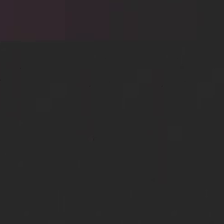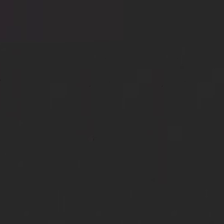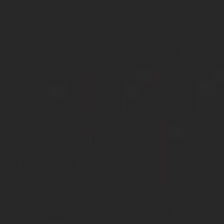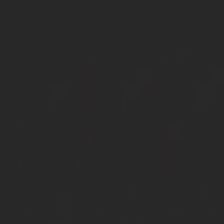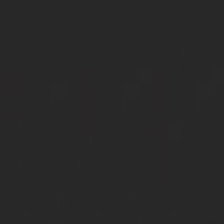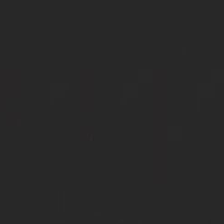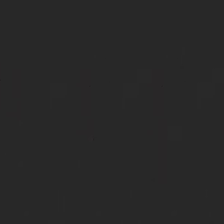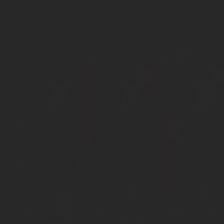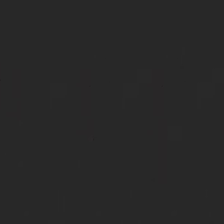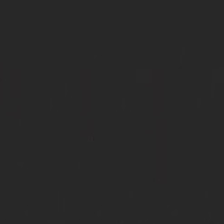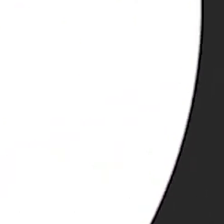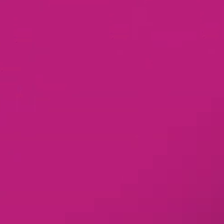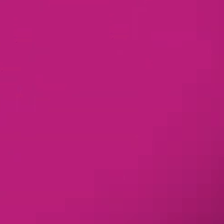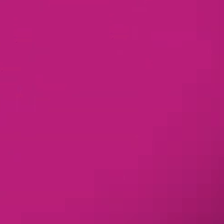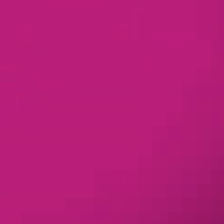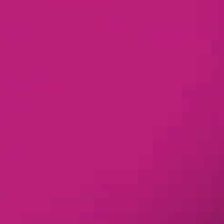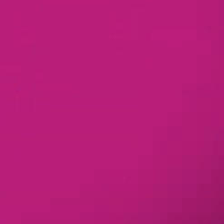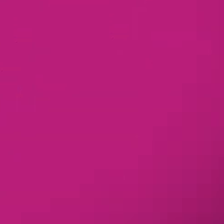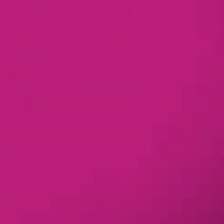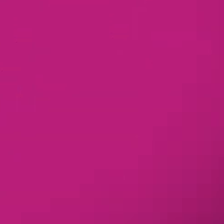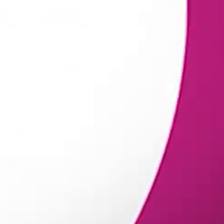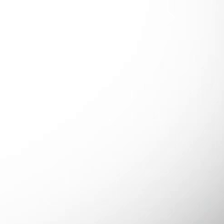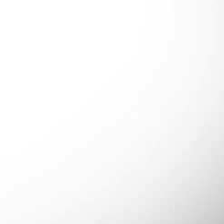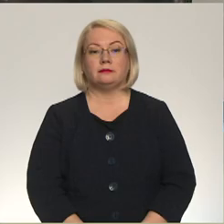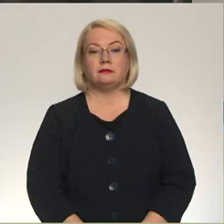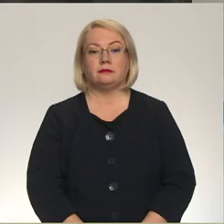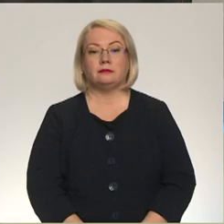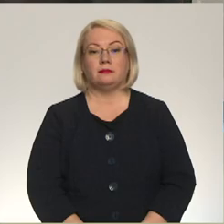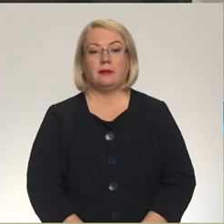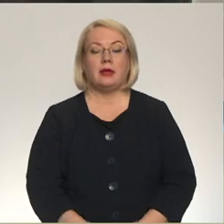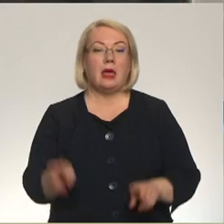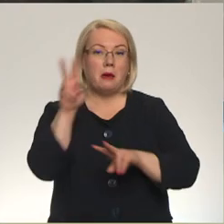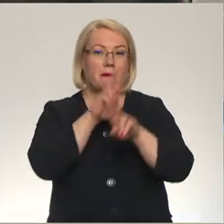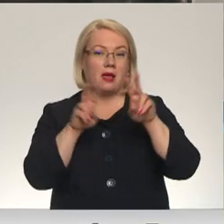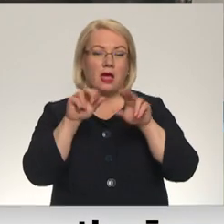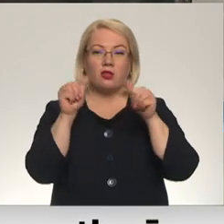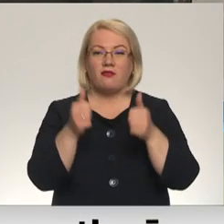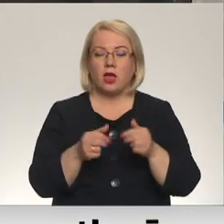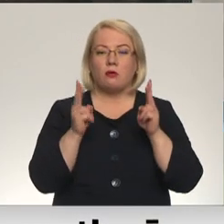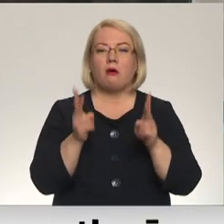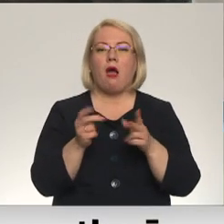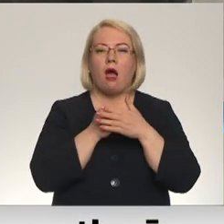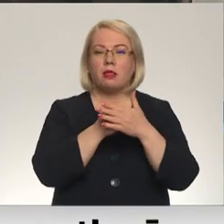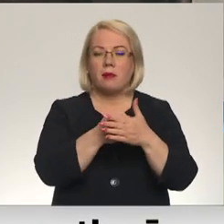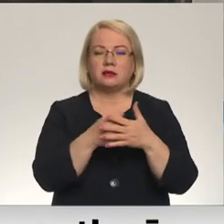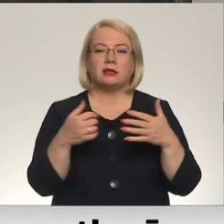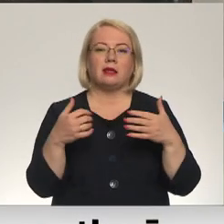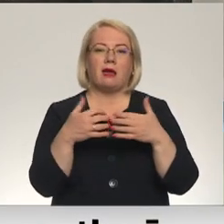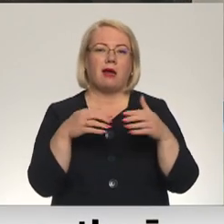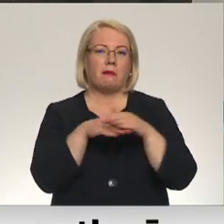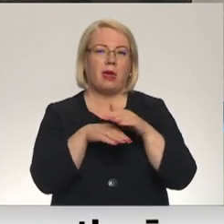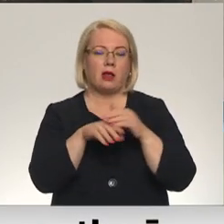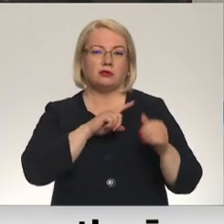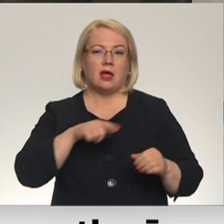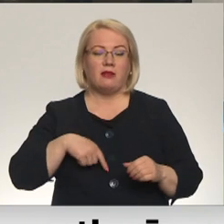Re, visi ēters ir te! Meklējot veidus, kā vēl atbalstīt, kāra bēgļus Latvijā